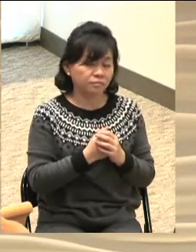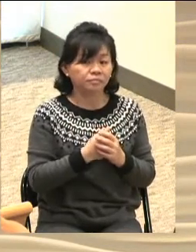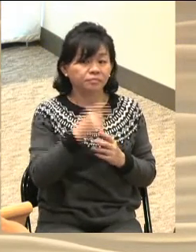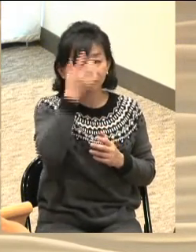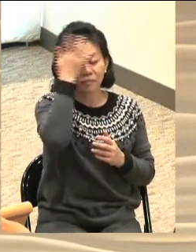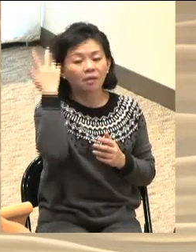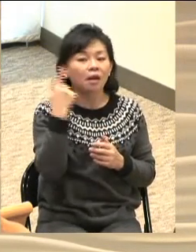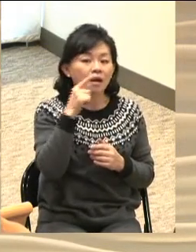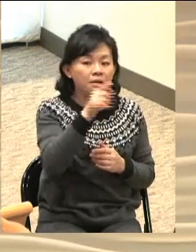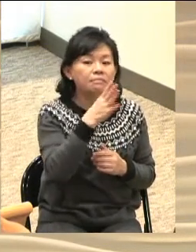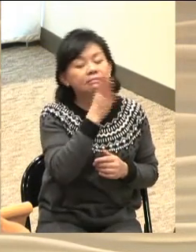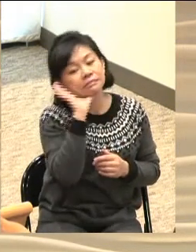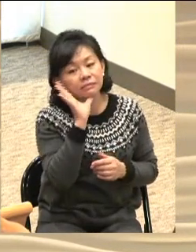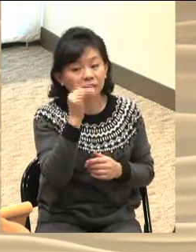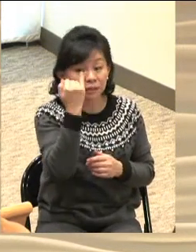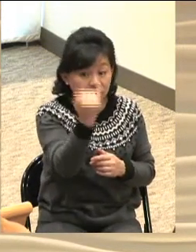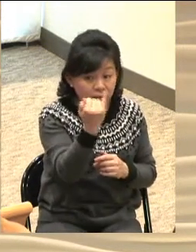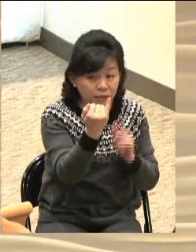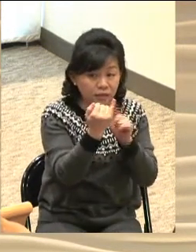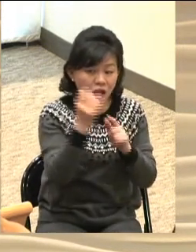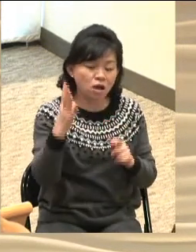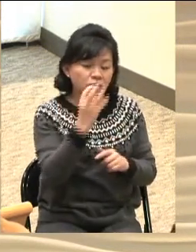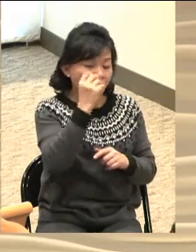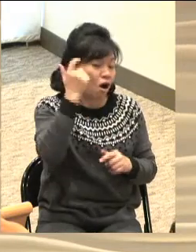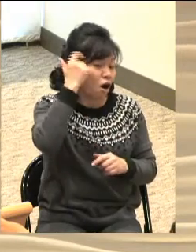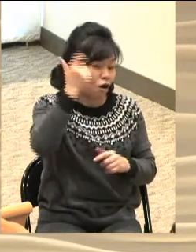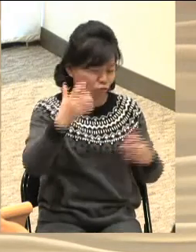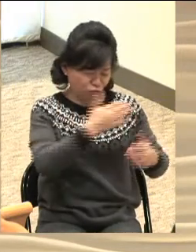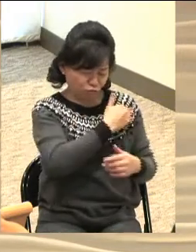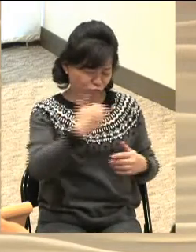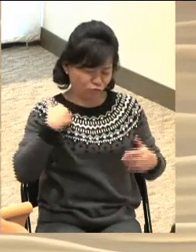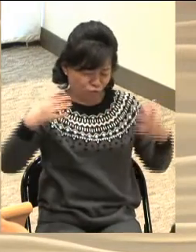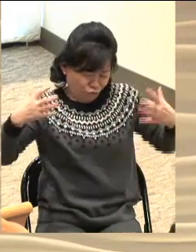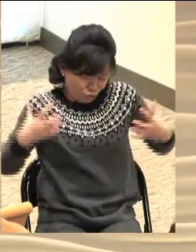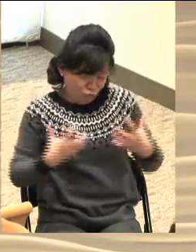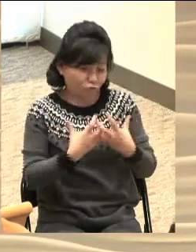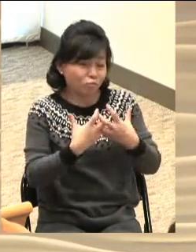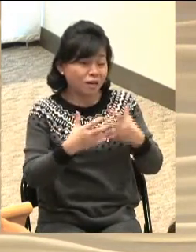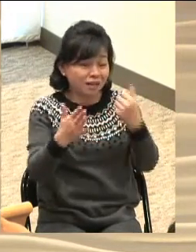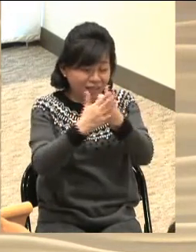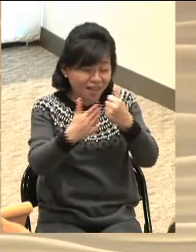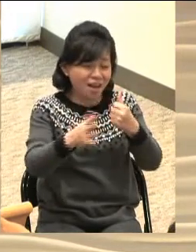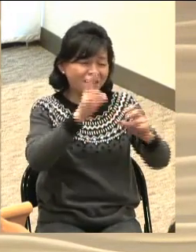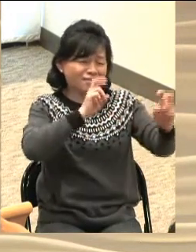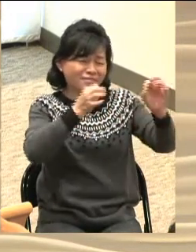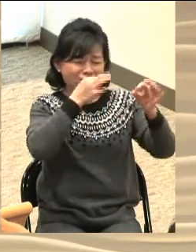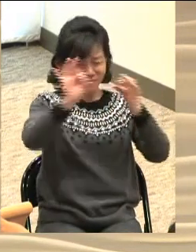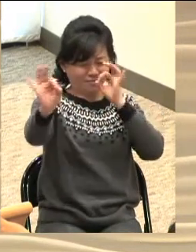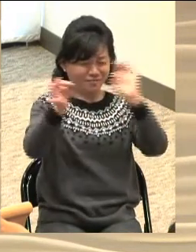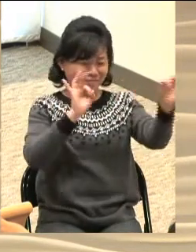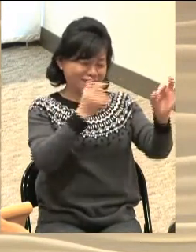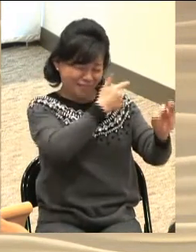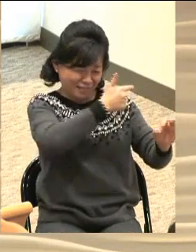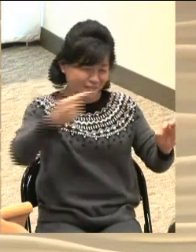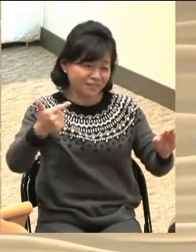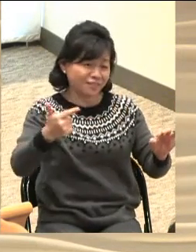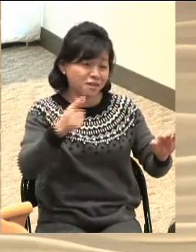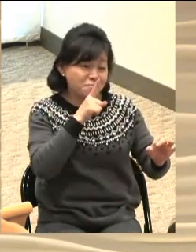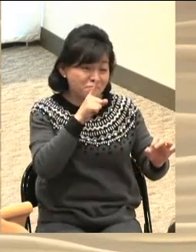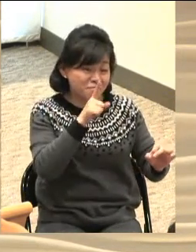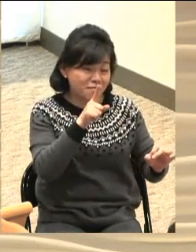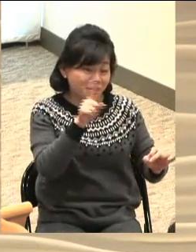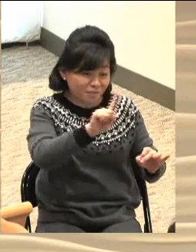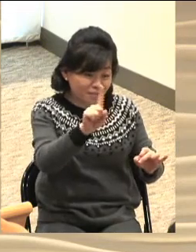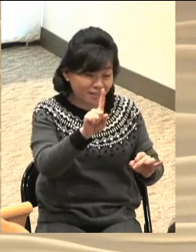엘리사벳이 성령의 충만함을 받아 큰 소리로 불러 이르되 엘리사벳의 기쁨의